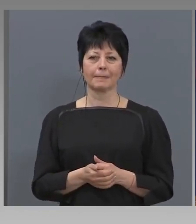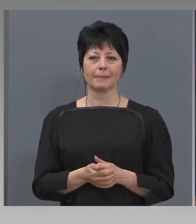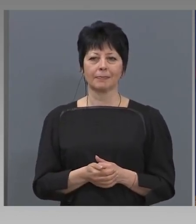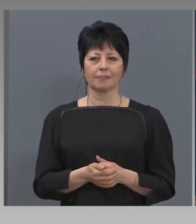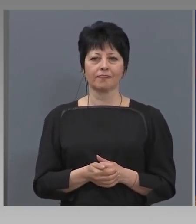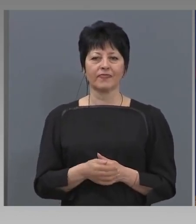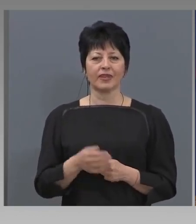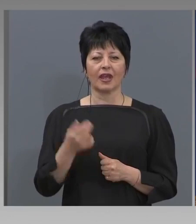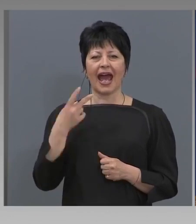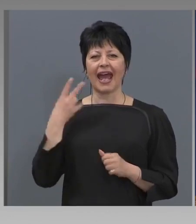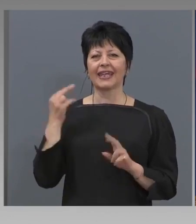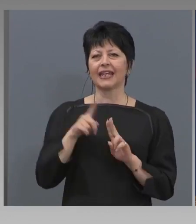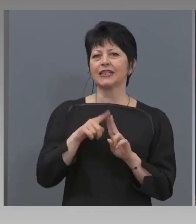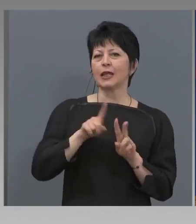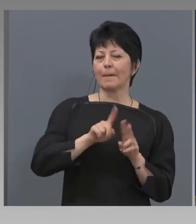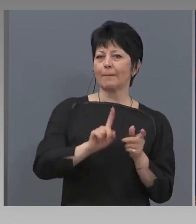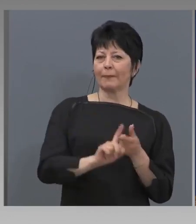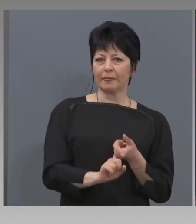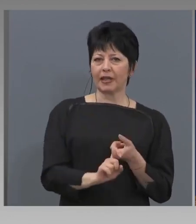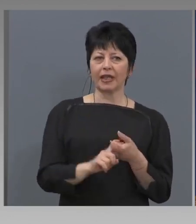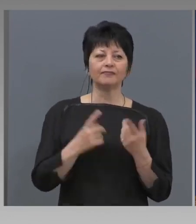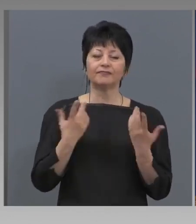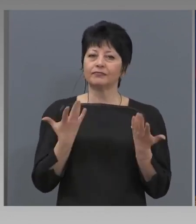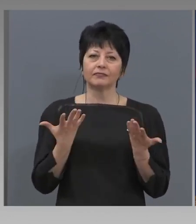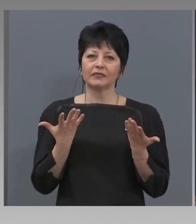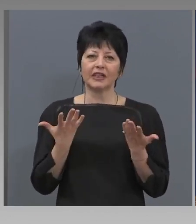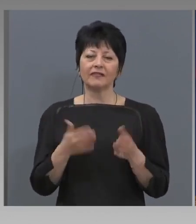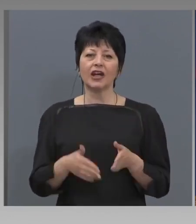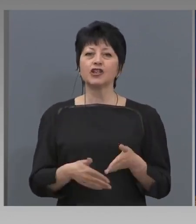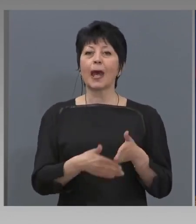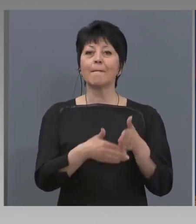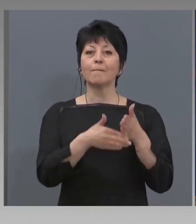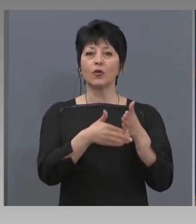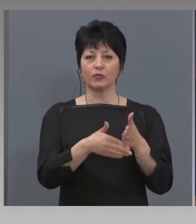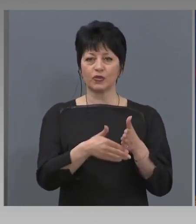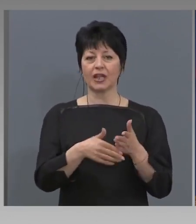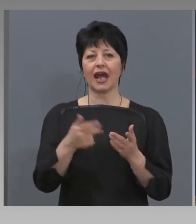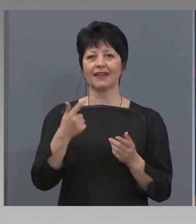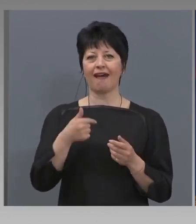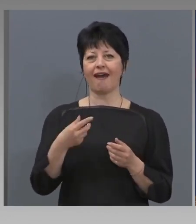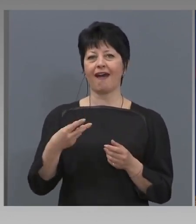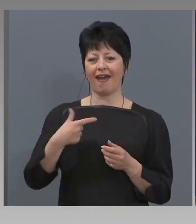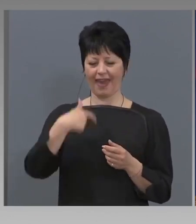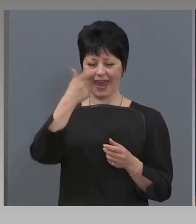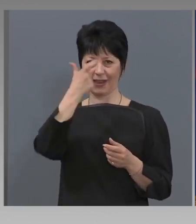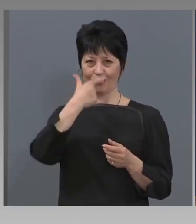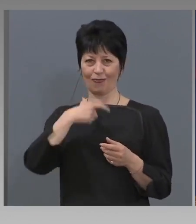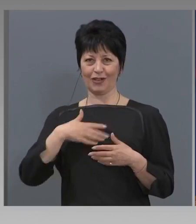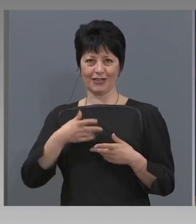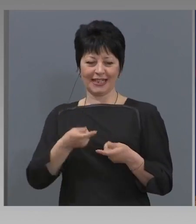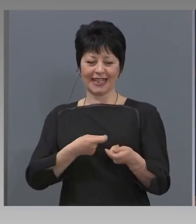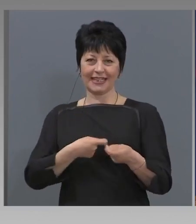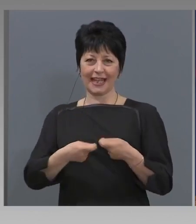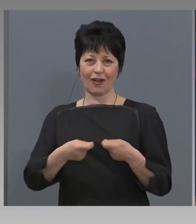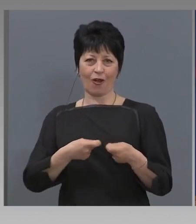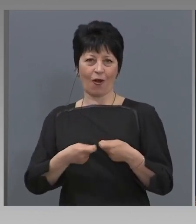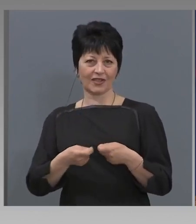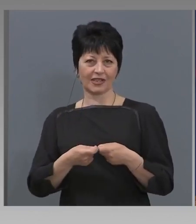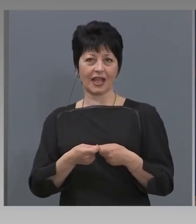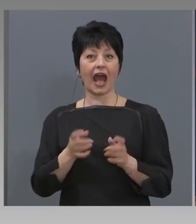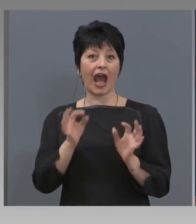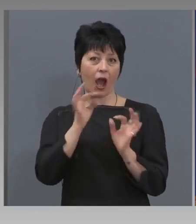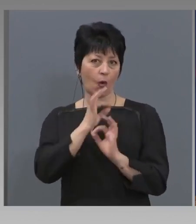Агенция ПИК, каква ще е помощта към едноличните търговци, които няма други служители,